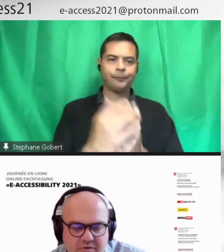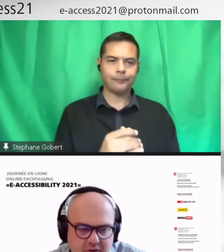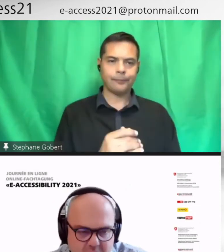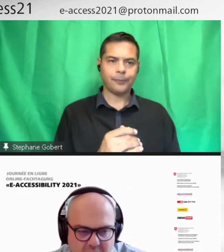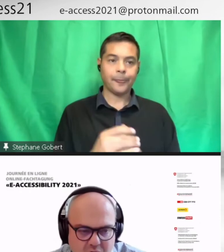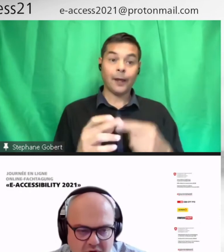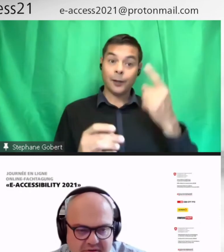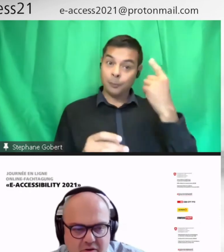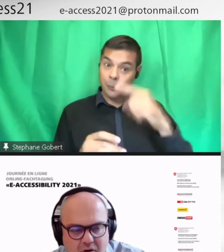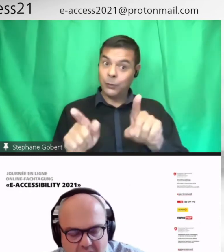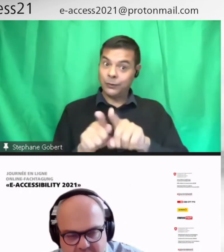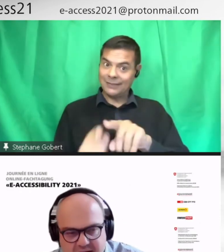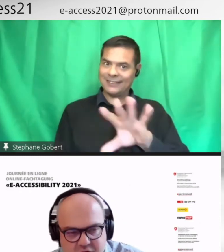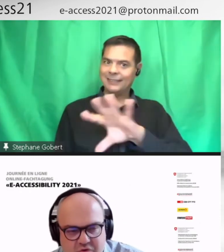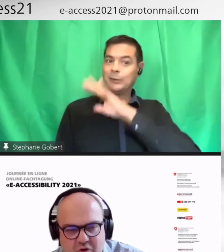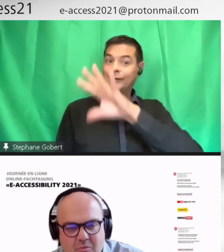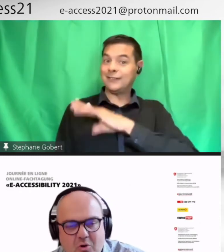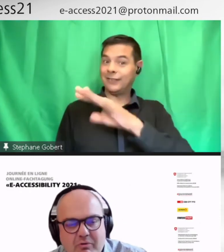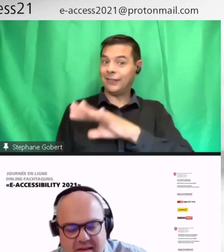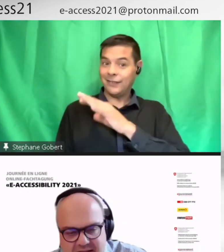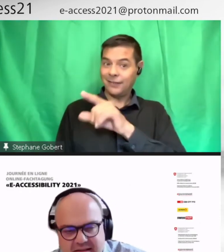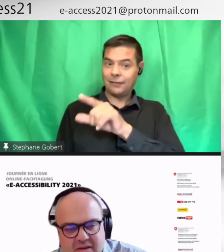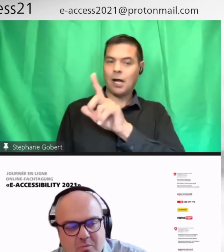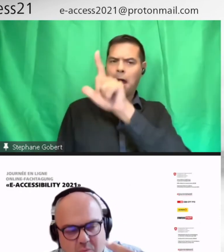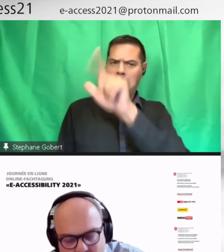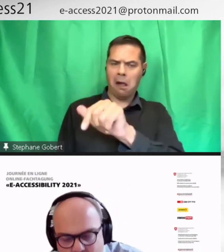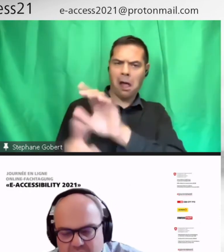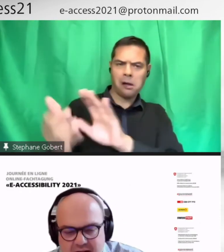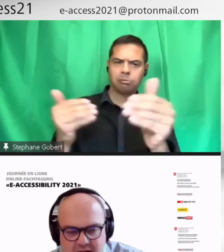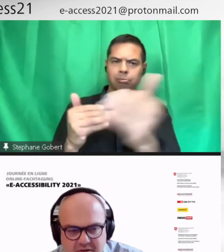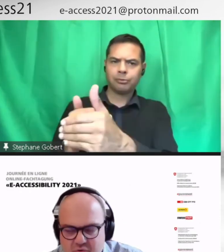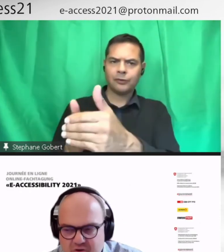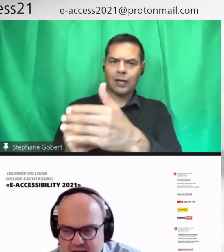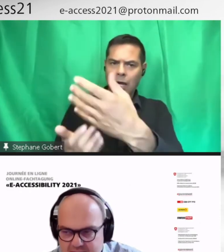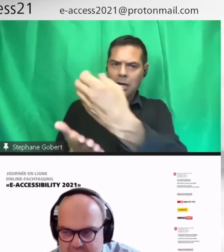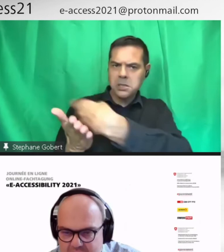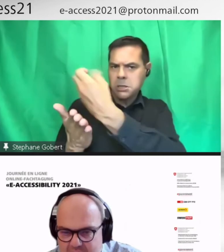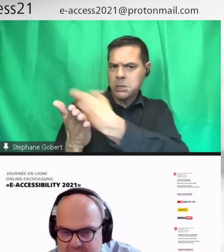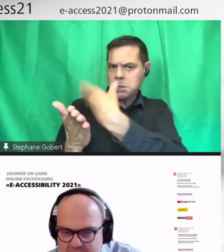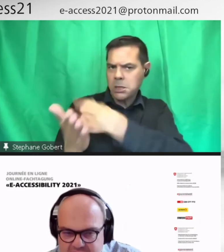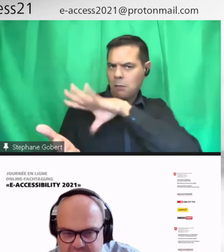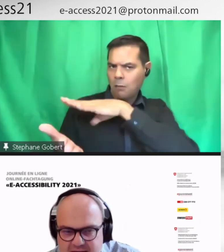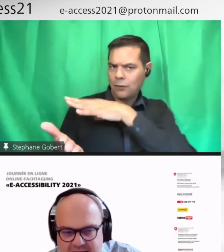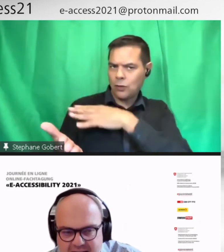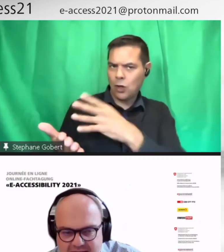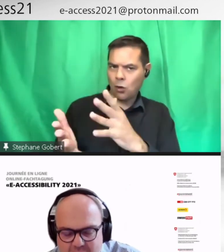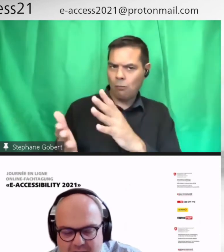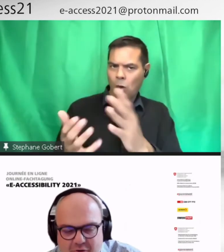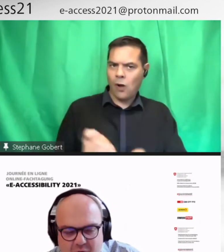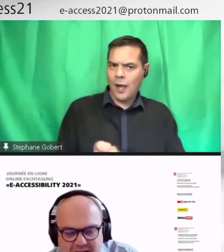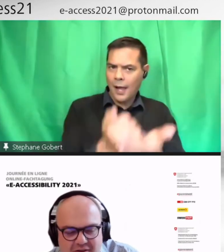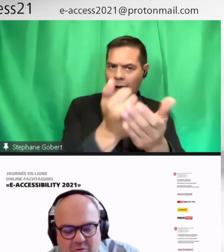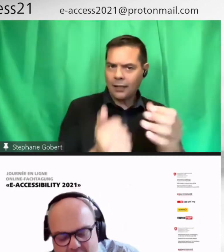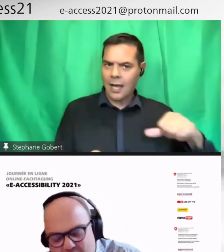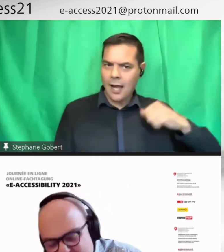aussi le manuel pour l'enseignant, avec des instructions, comment on peut faciliter, comment on peut aborder le sujet. Et ce qui est intéressant, malheureusement, l